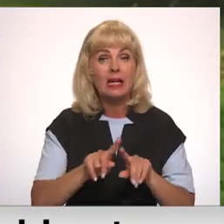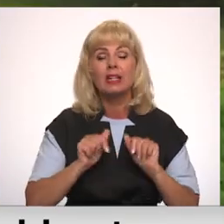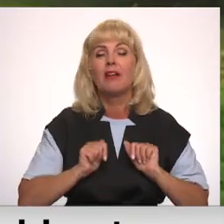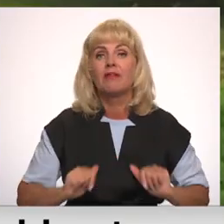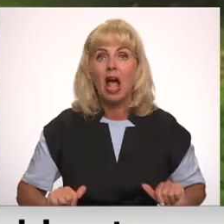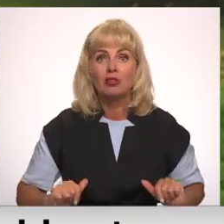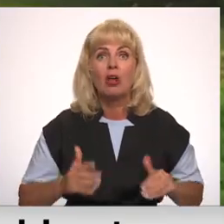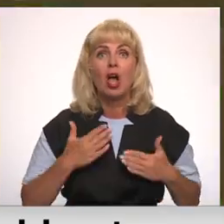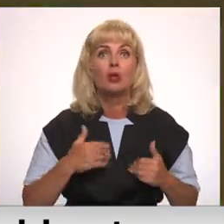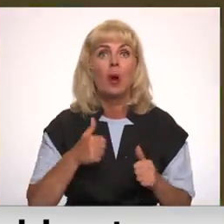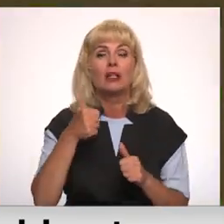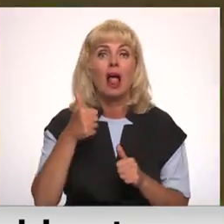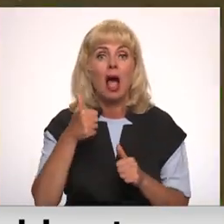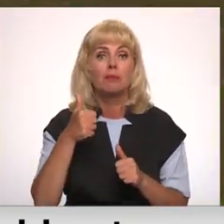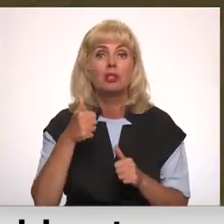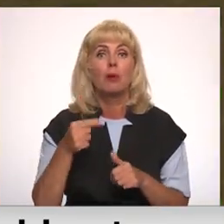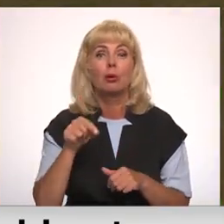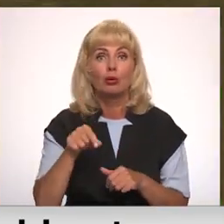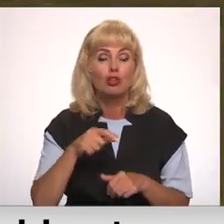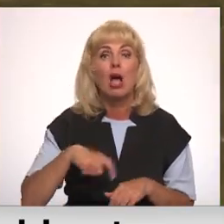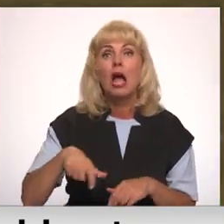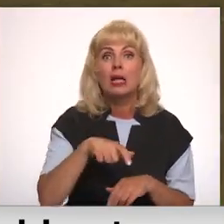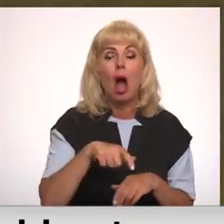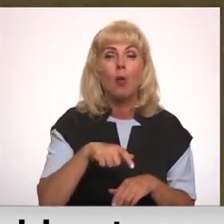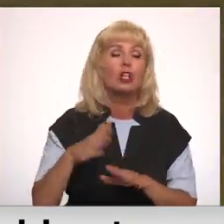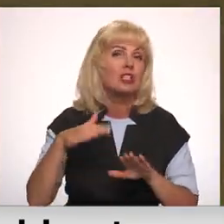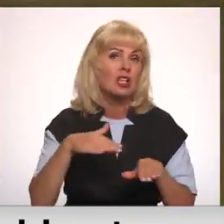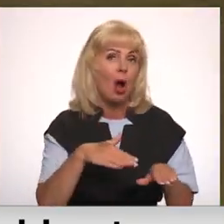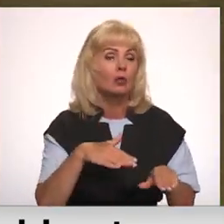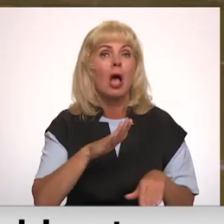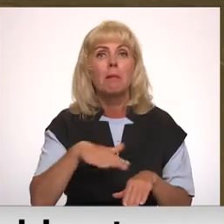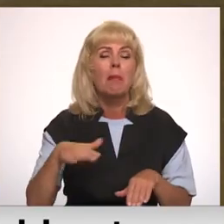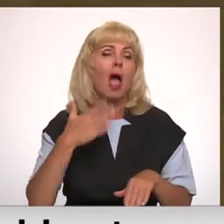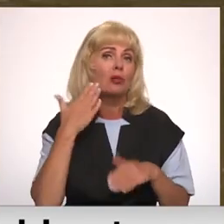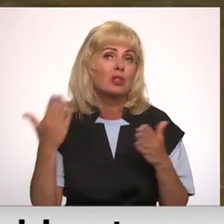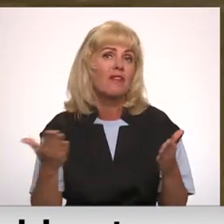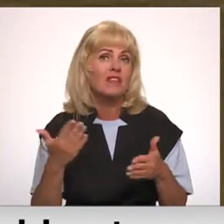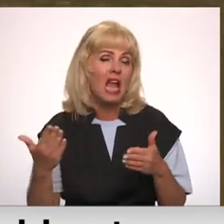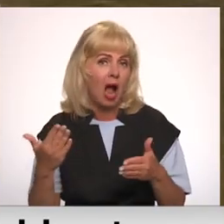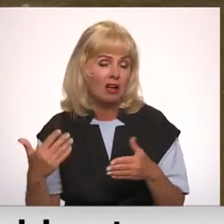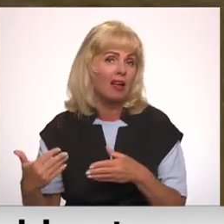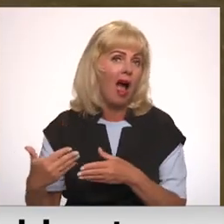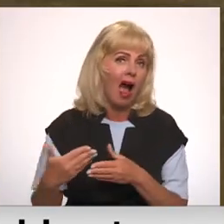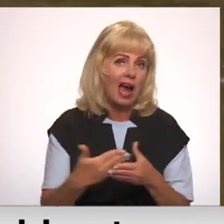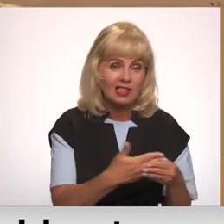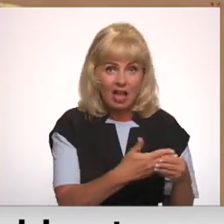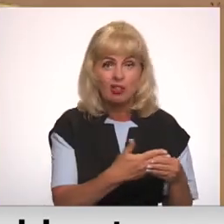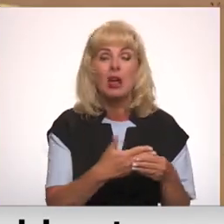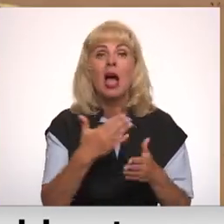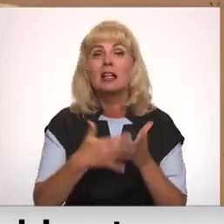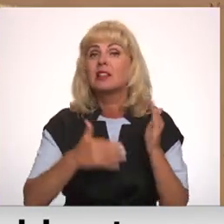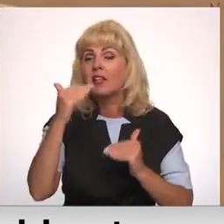ļoti labs pludiņš. Un piemēram, gaujā straume bērnus viegli var aiznest. Diemžēl Latvijā statistika par